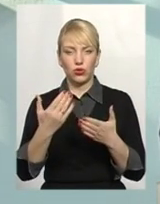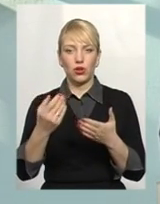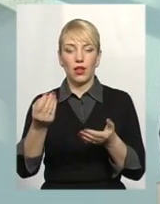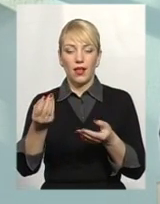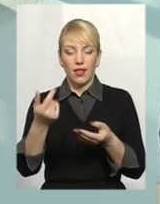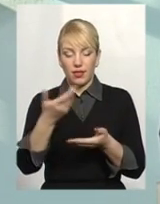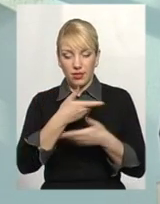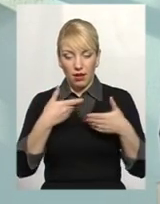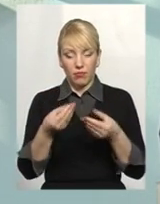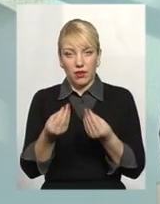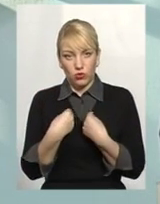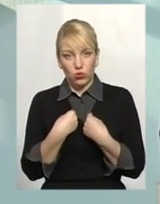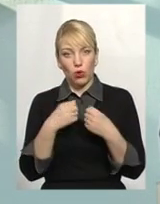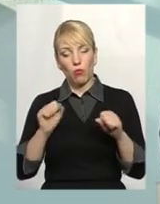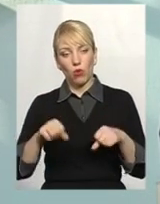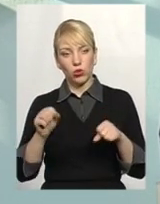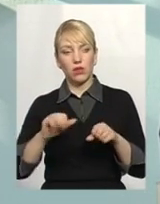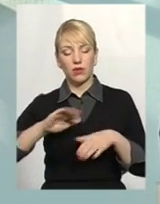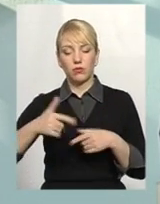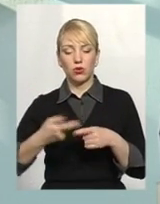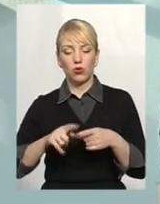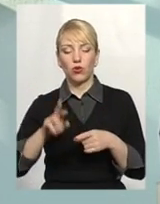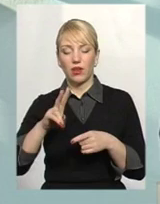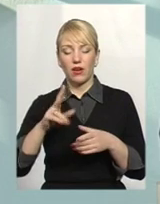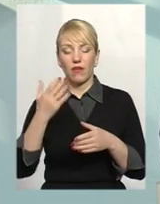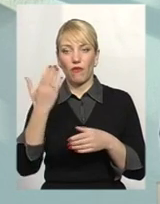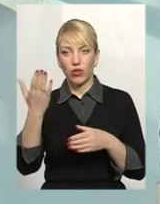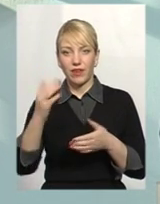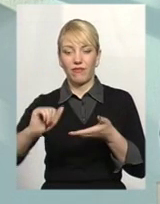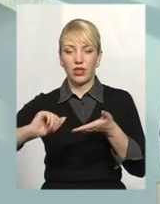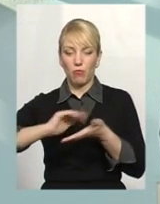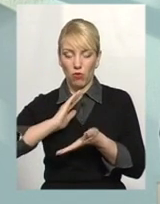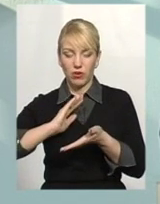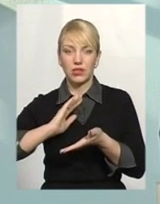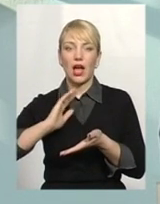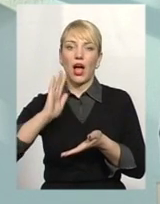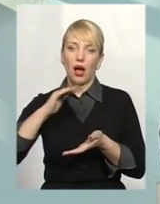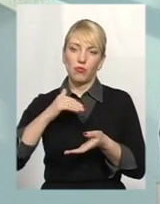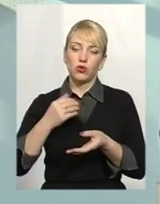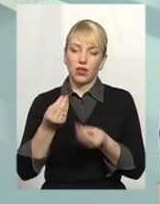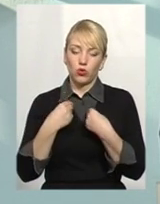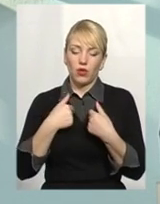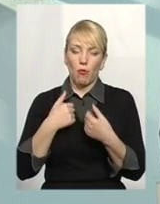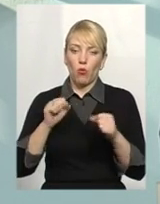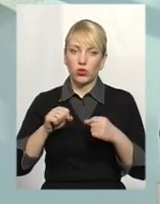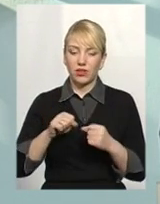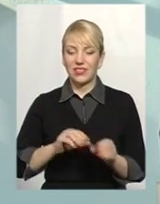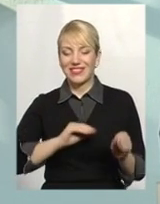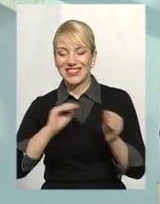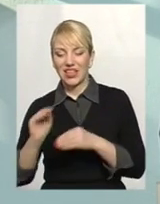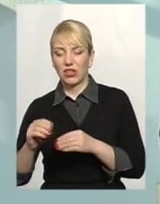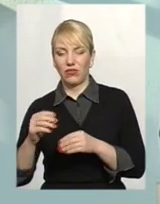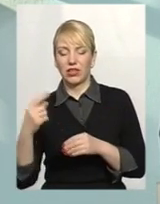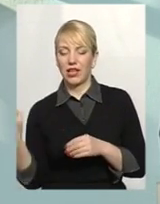можливість, все равно після того, як вони відмовилися, але нададуть можливість встановити загальнобудинковий лічильник, ми ці